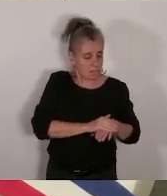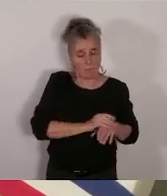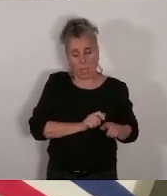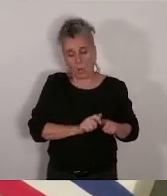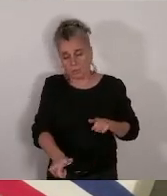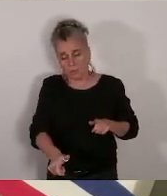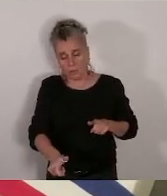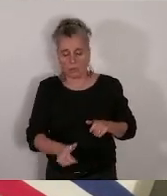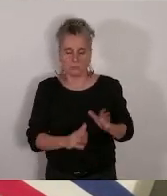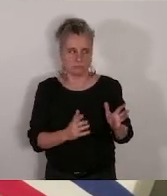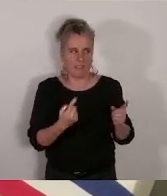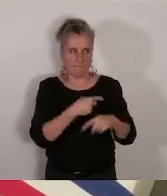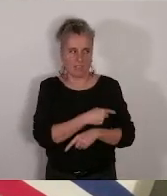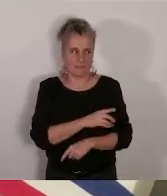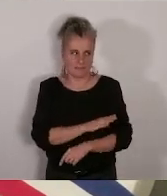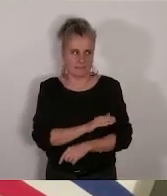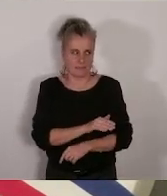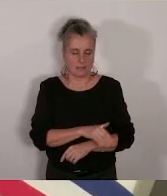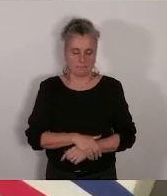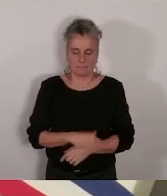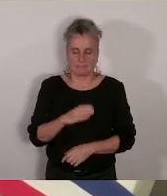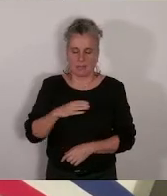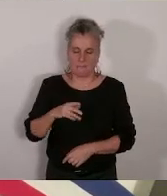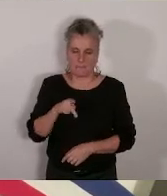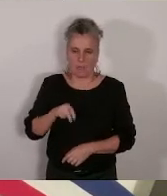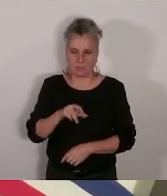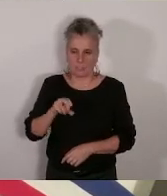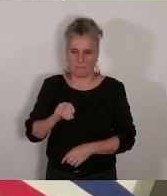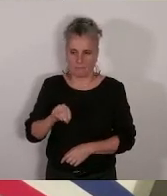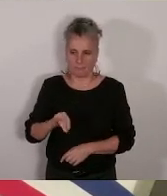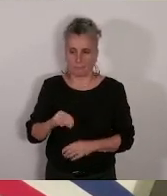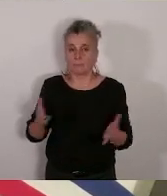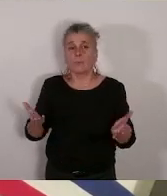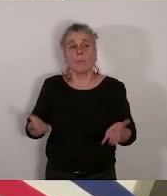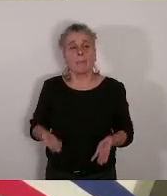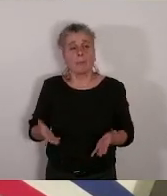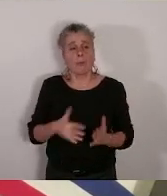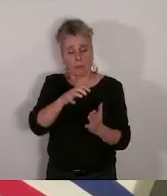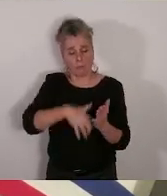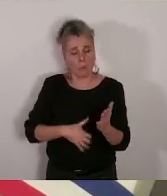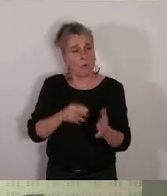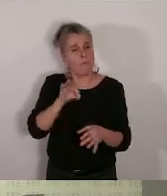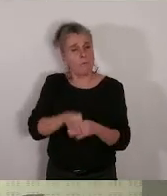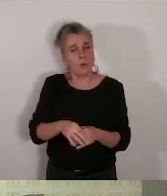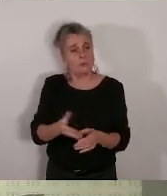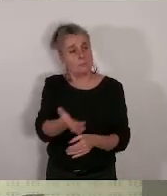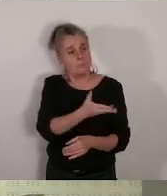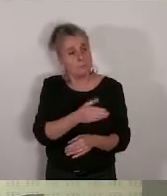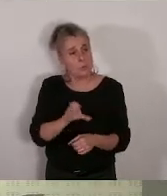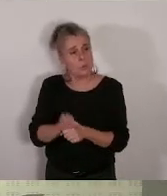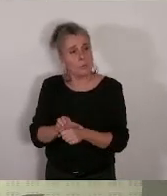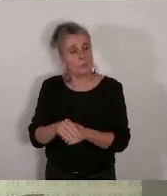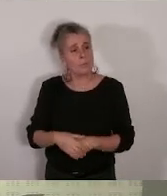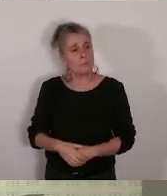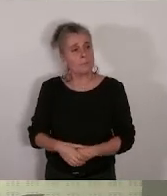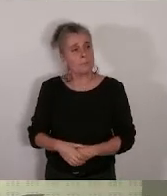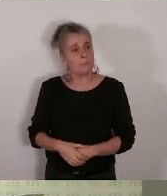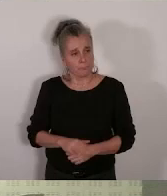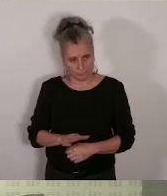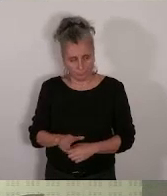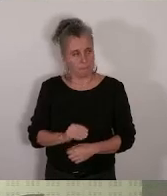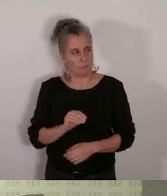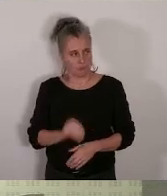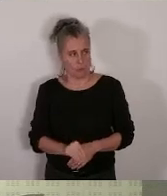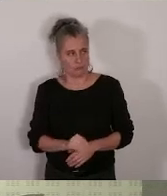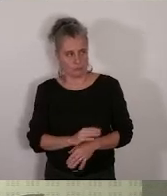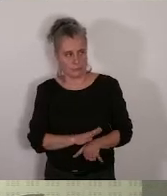Vous inversez souvent les causes et les conséquences. Donc je passe au vote sur ce rapport. Y a-t-il des contres ? On l'a noté.